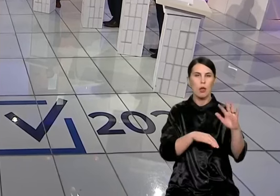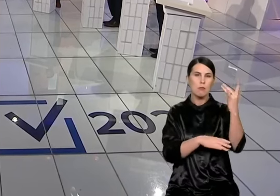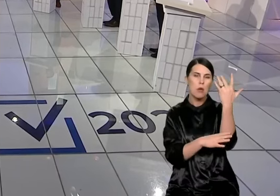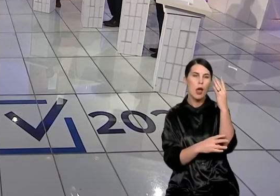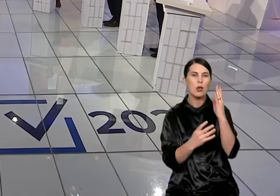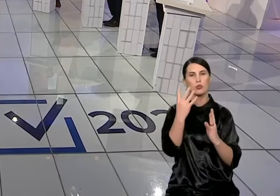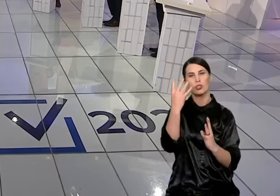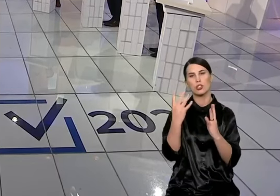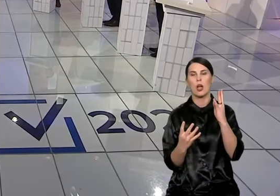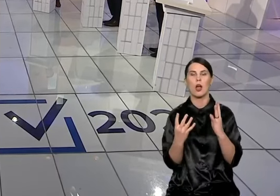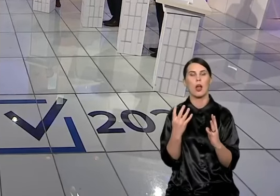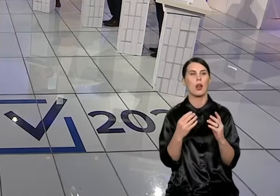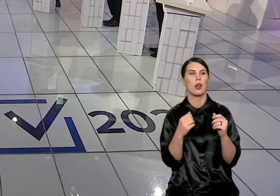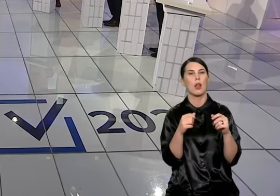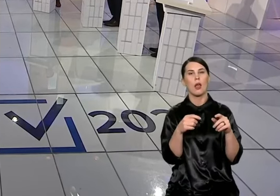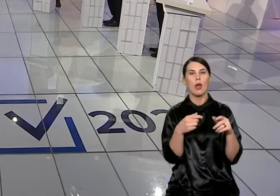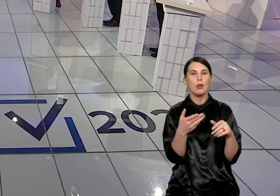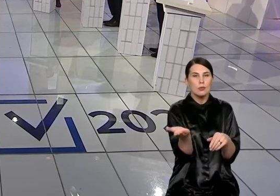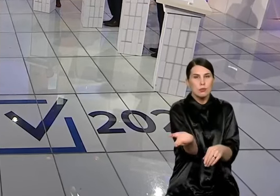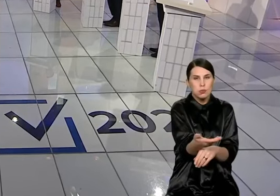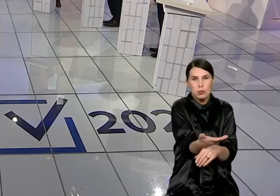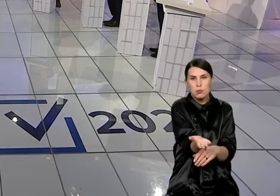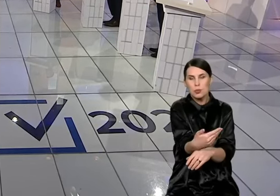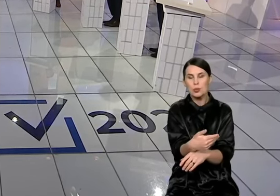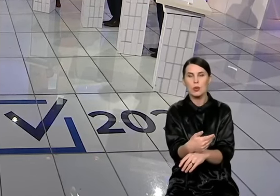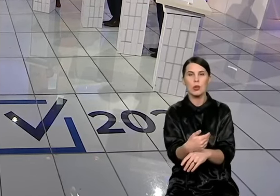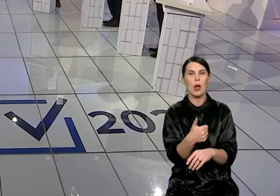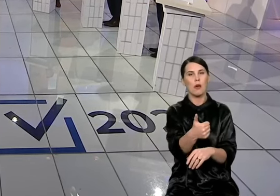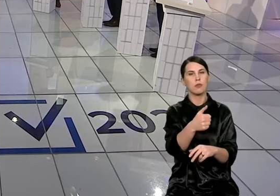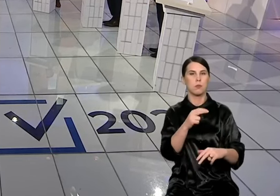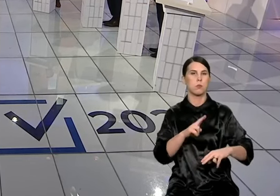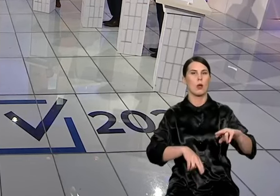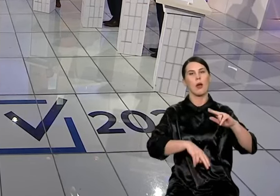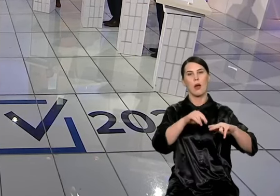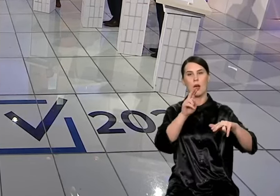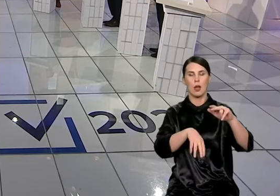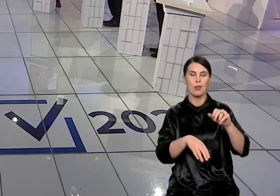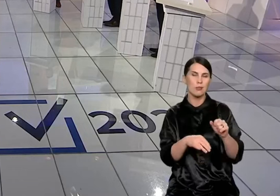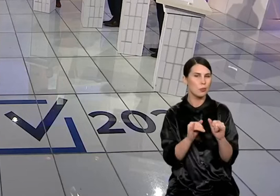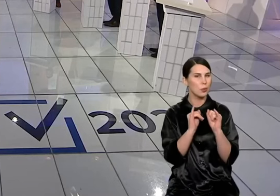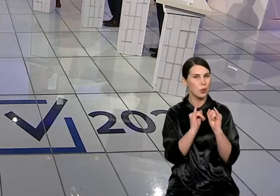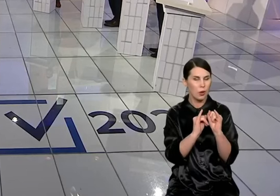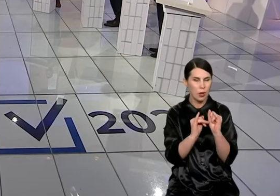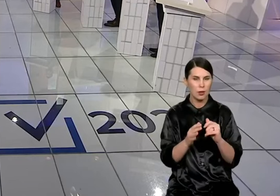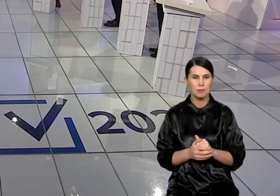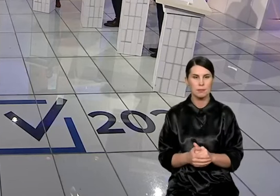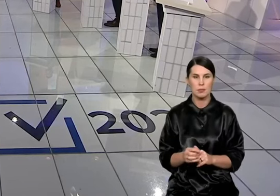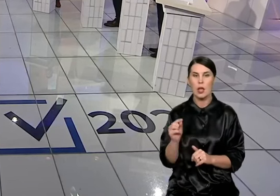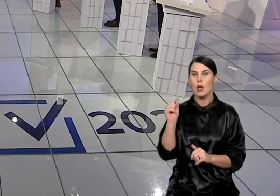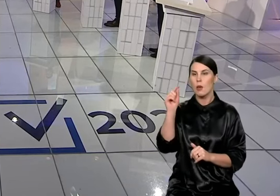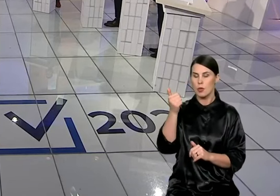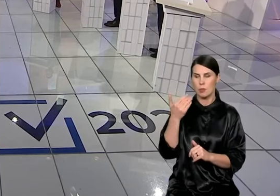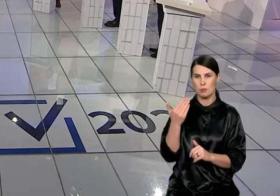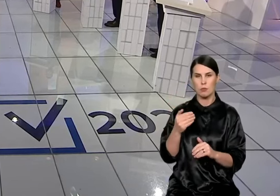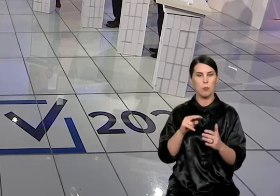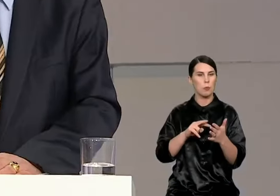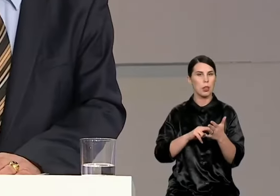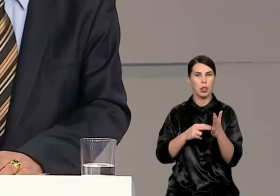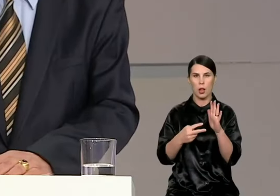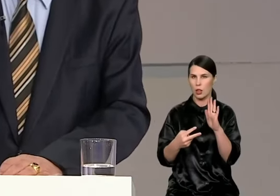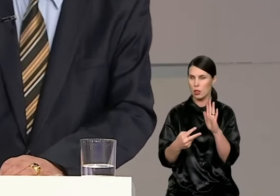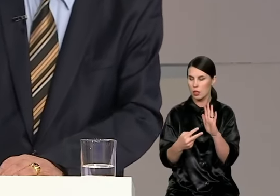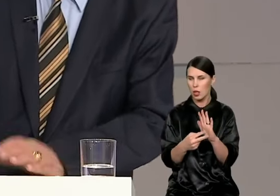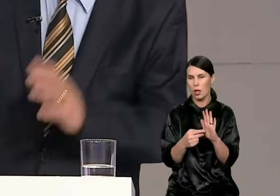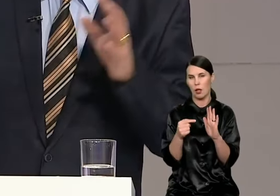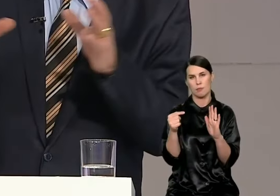kurios dabar jau pagankamai tankiai gyveno. Miesto plėtra, kokia jūsų vizija, ponas Tutkus? Pirmas dalykas, bebiunės planavimas. Negaliu